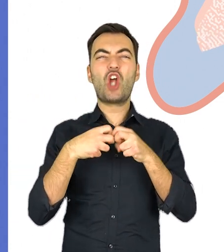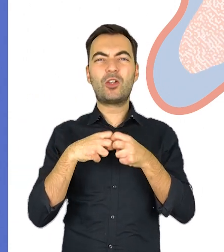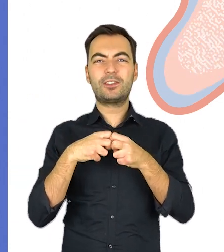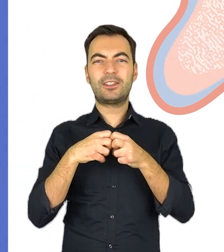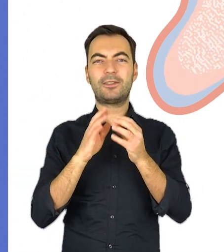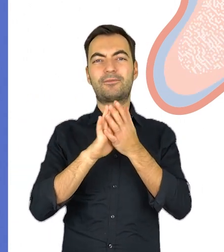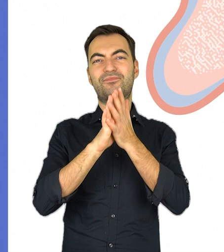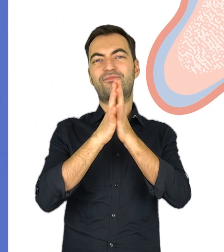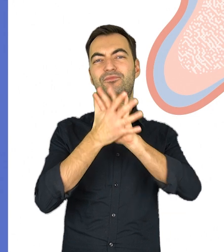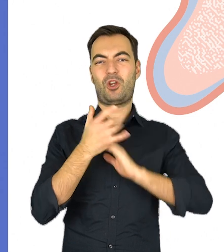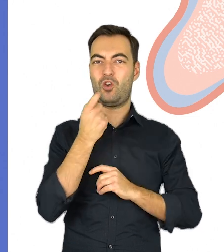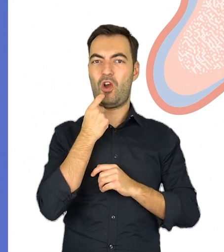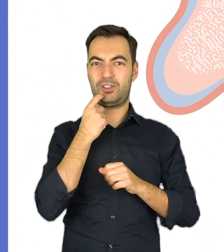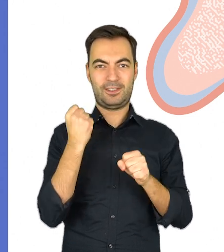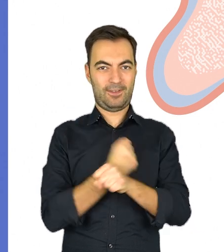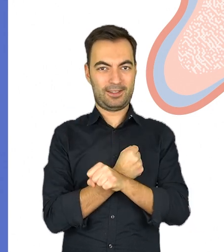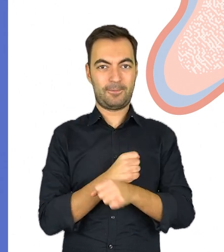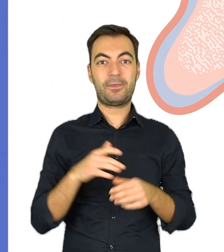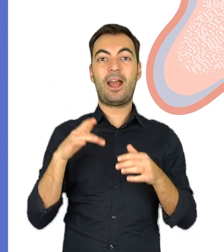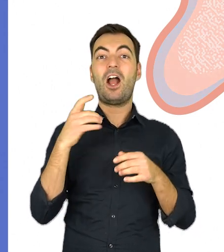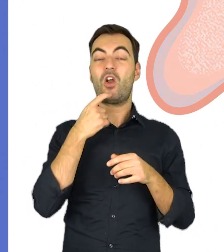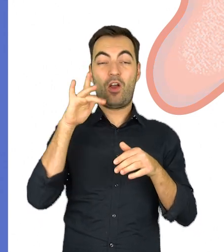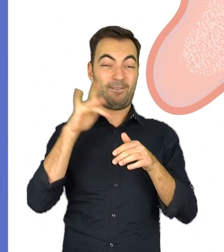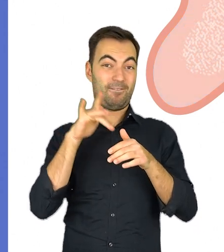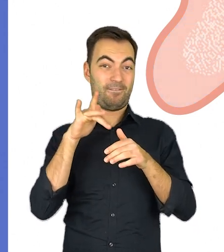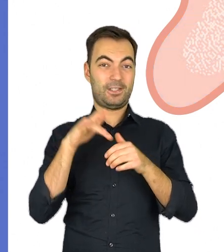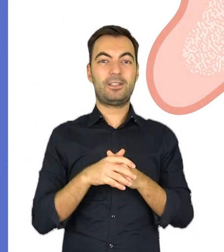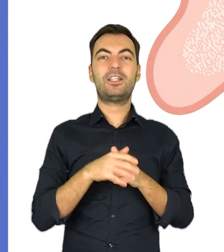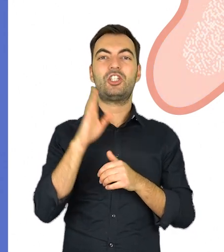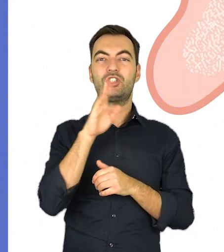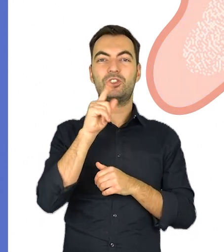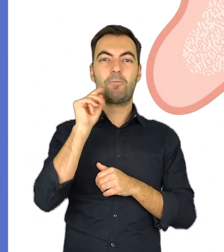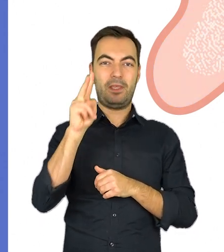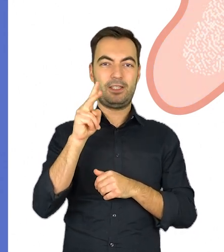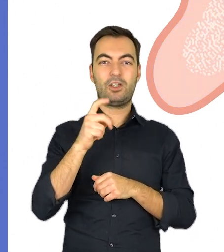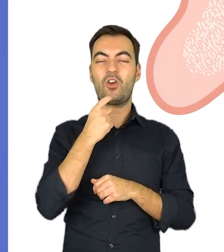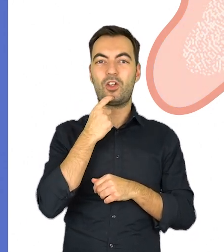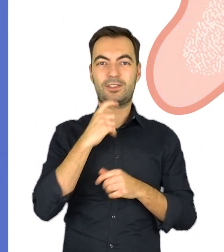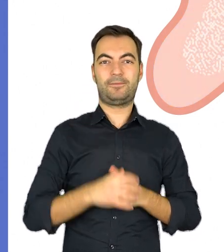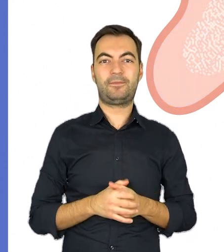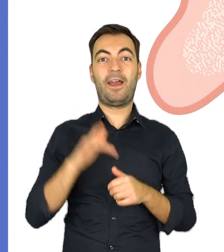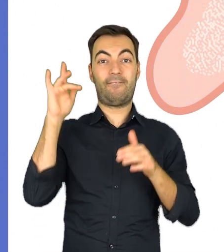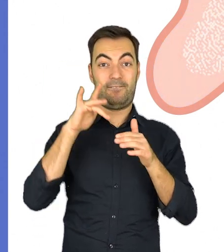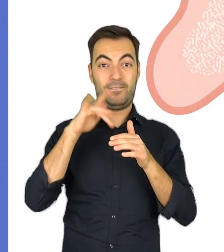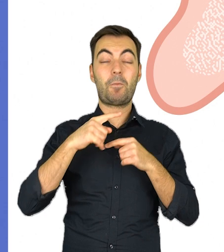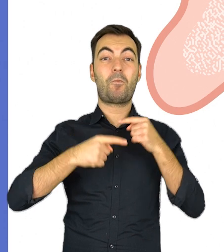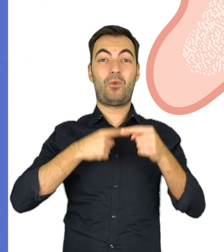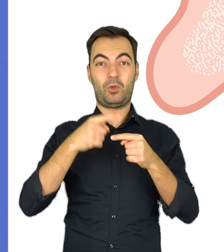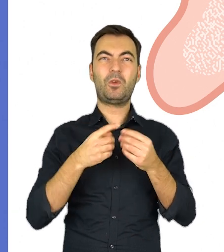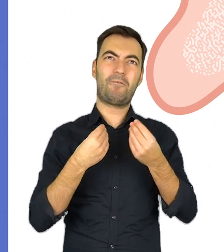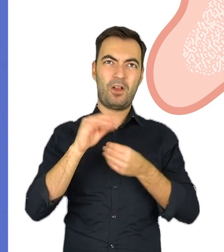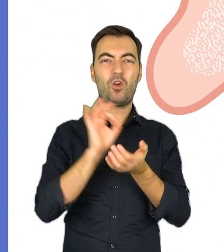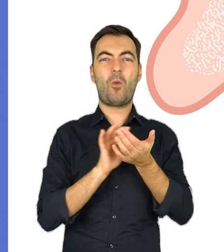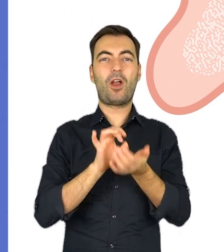chrząstek zmienia się w kości. Wnętrze wielu kości wypełnia szpik kostny. W nim